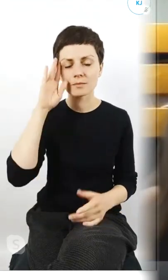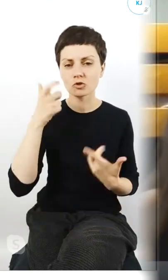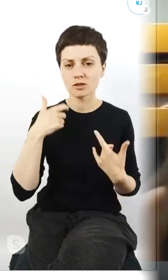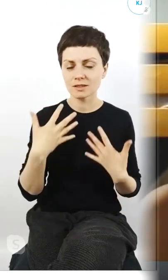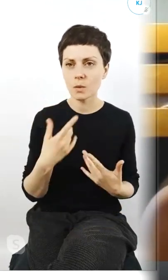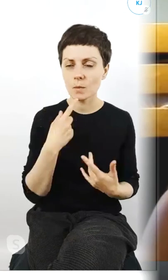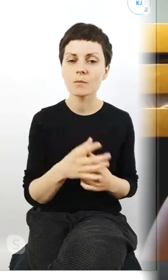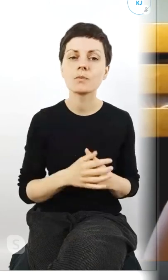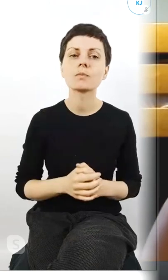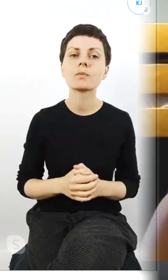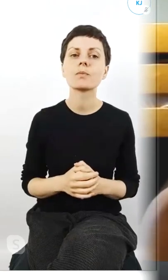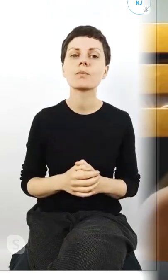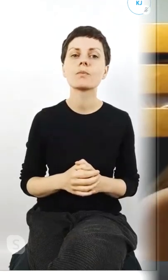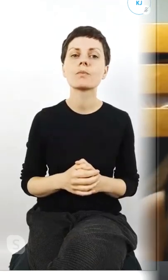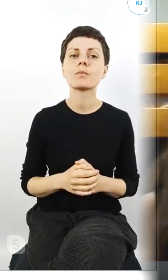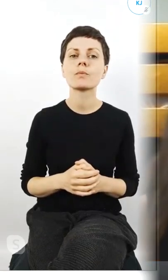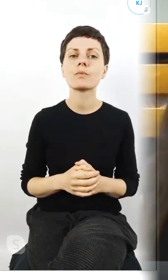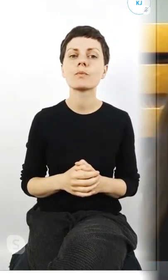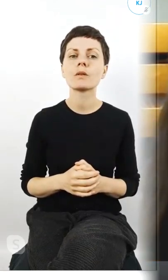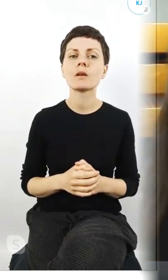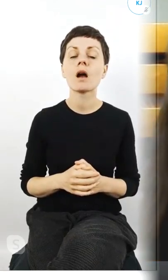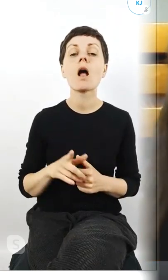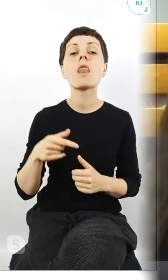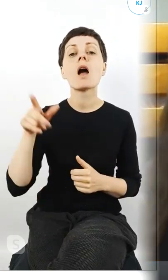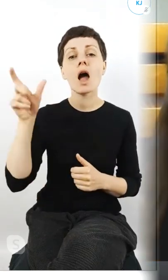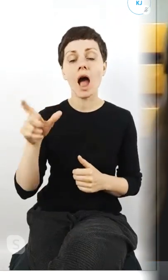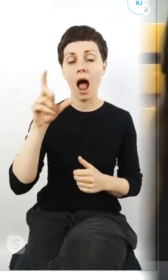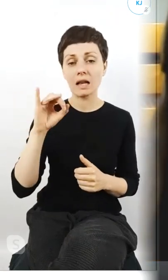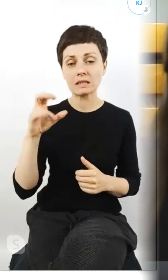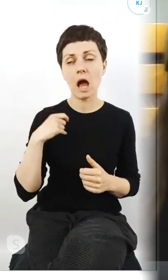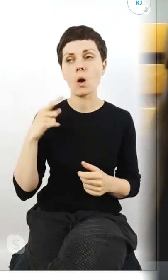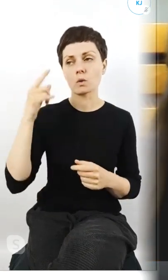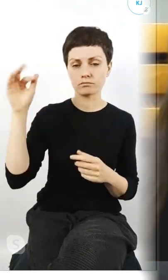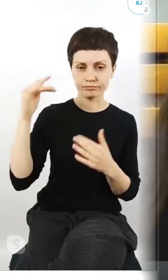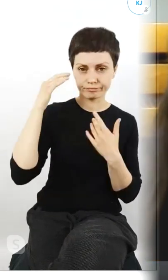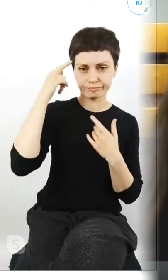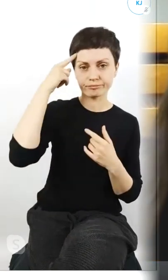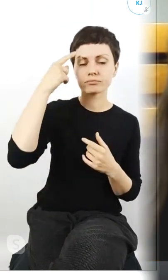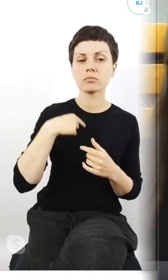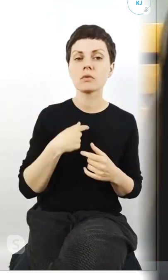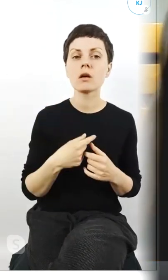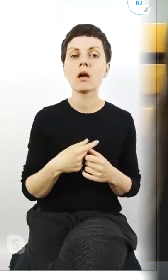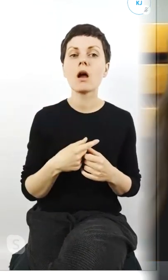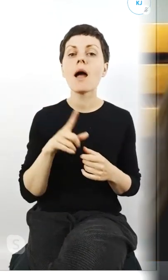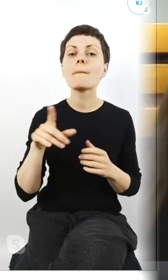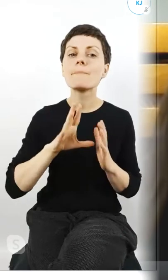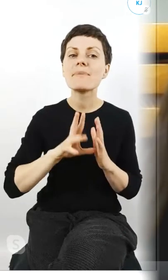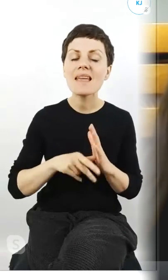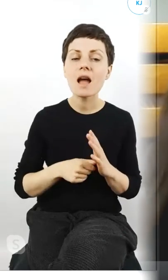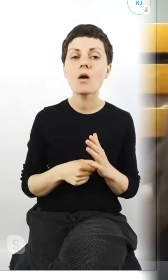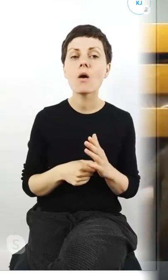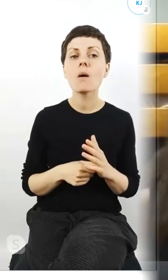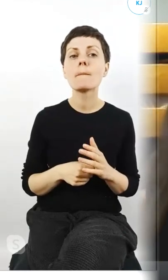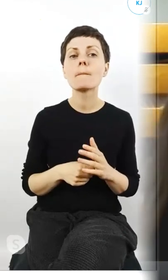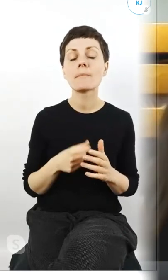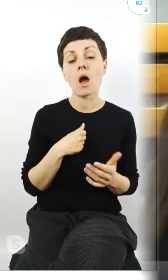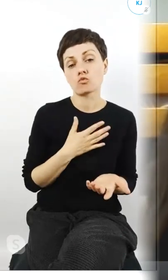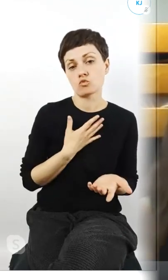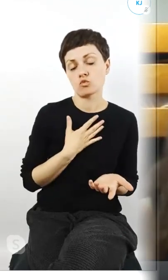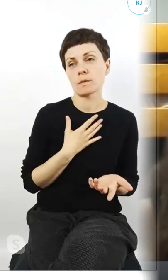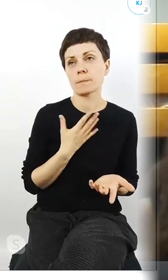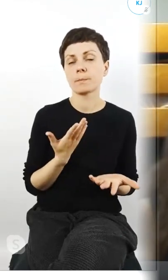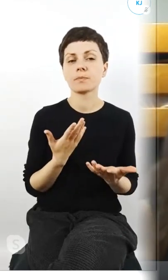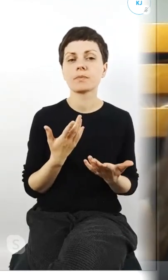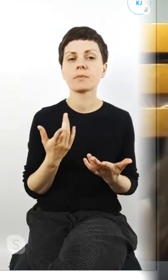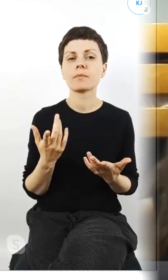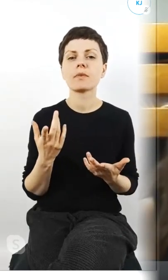razie o tym co mówiła Alicja no znowu mi się że miasto nie wiem odczuwam coś takiego